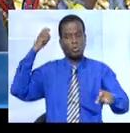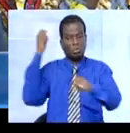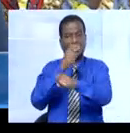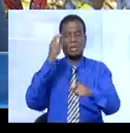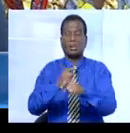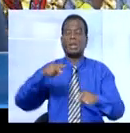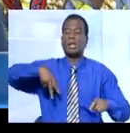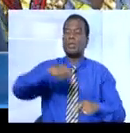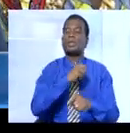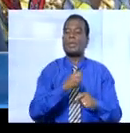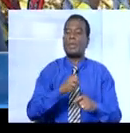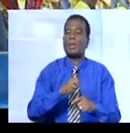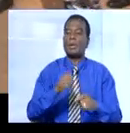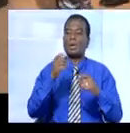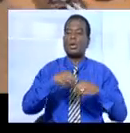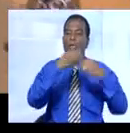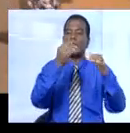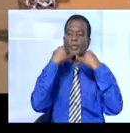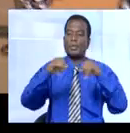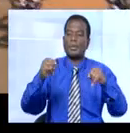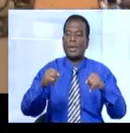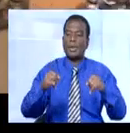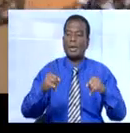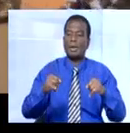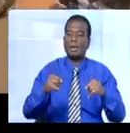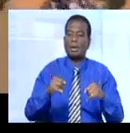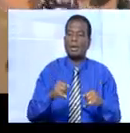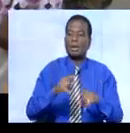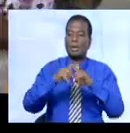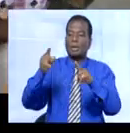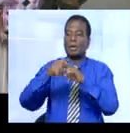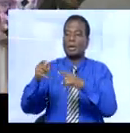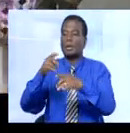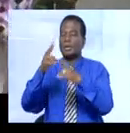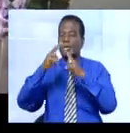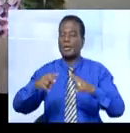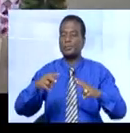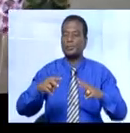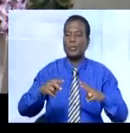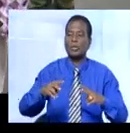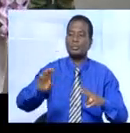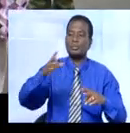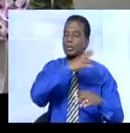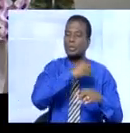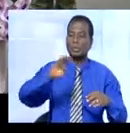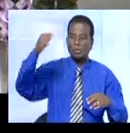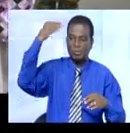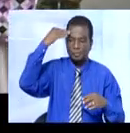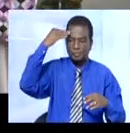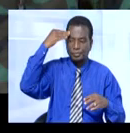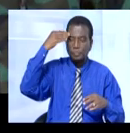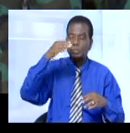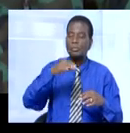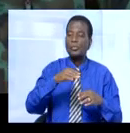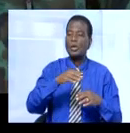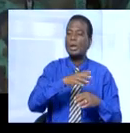nous invertir, porter les informations à temps. de Saint-Pédro à Touba en passant Pataille, Tabou, Guiglo, Bleu-lequin, Tous